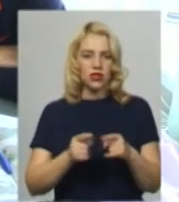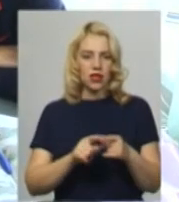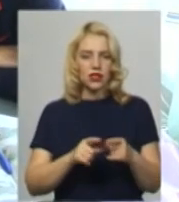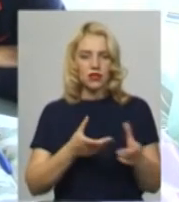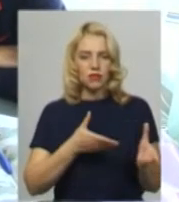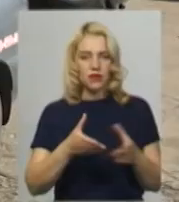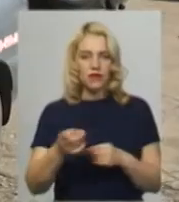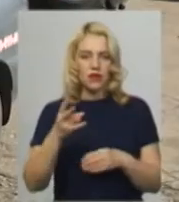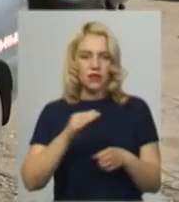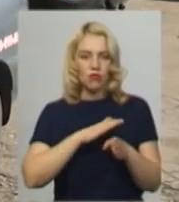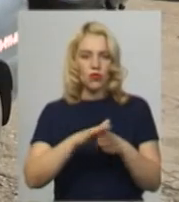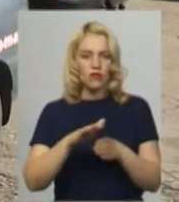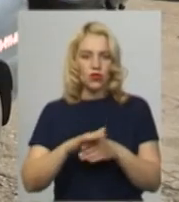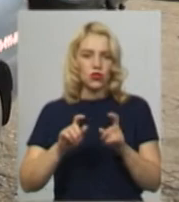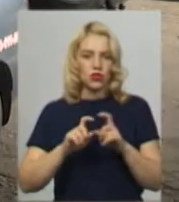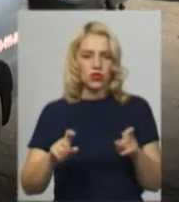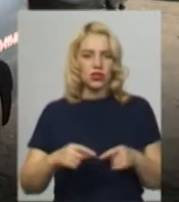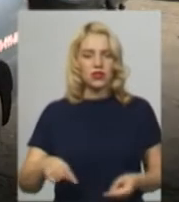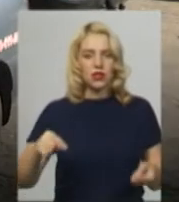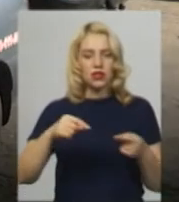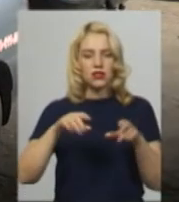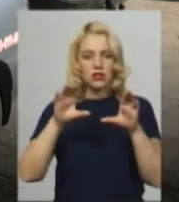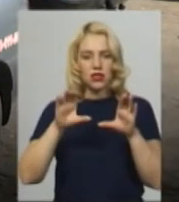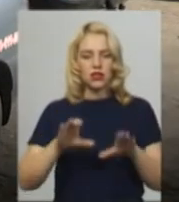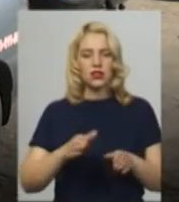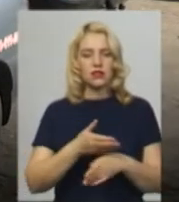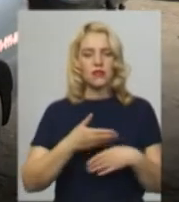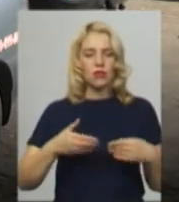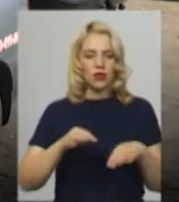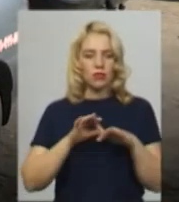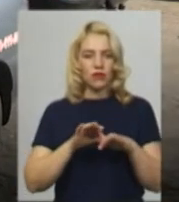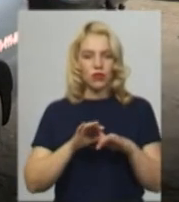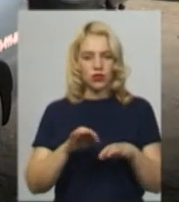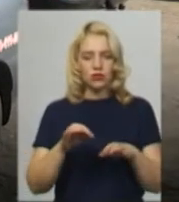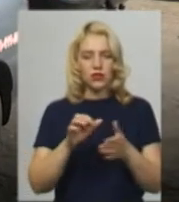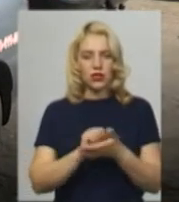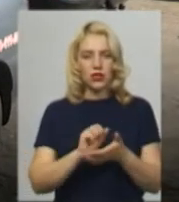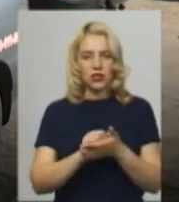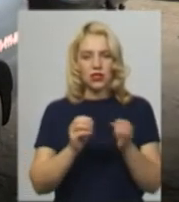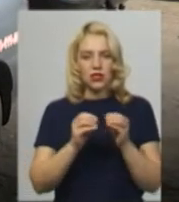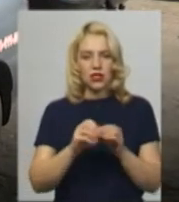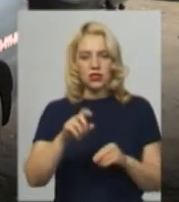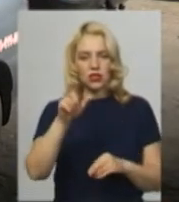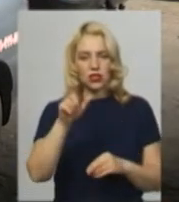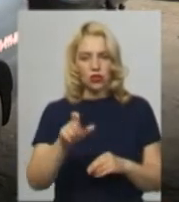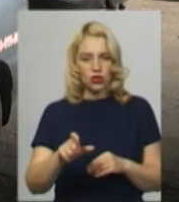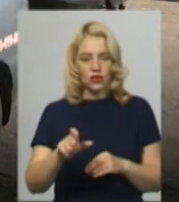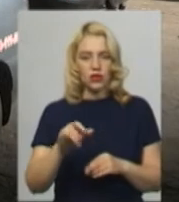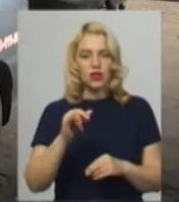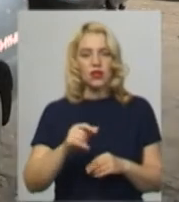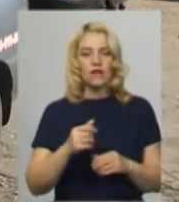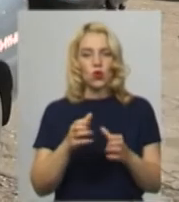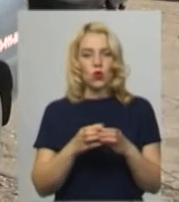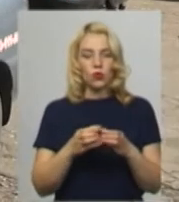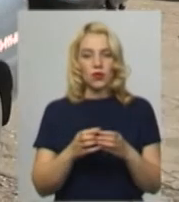переповненість автошкіл. Згідно законодавства, ми проводимо заняття 10 чоловік у